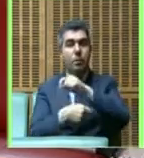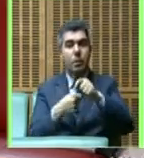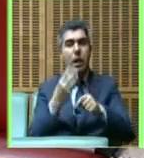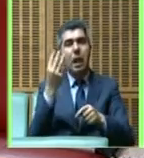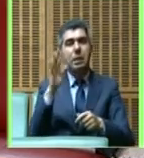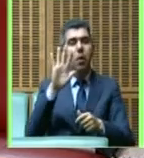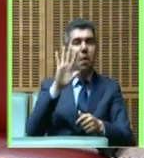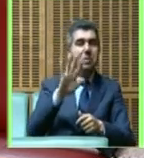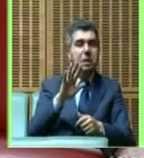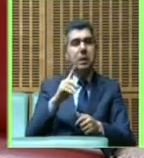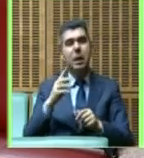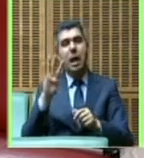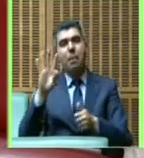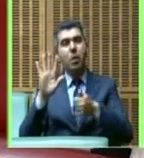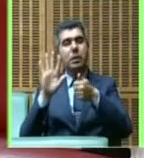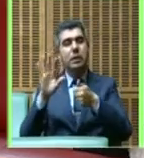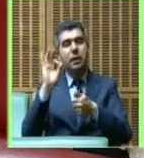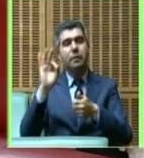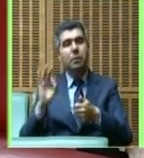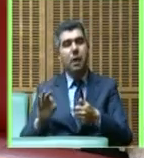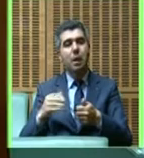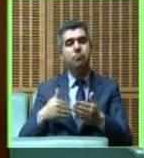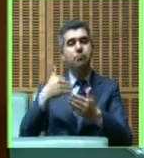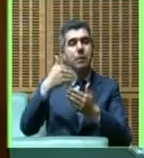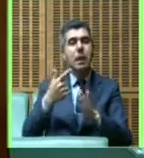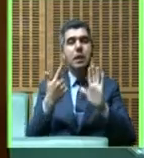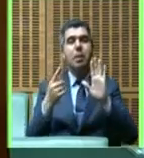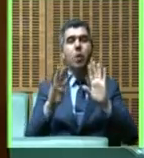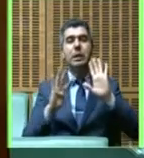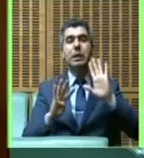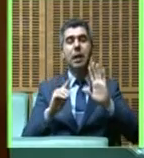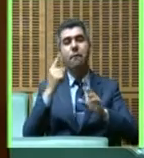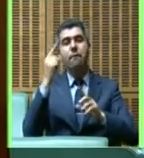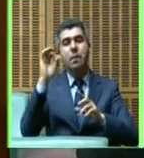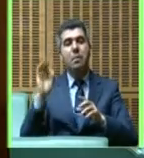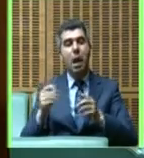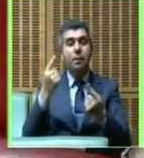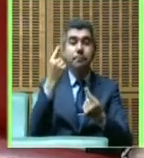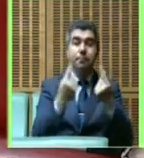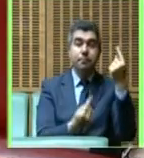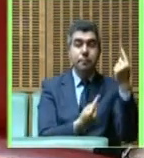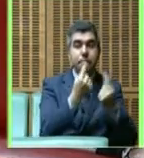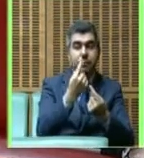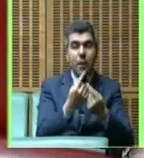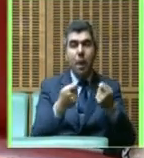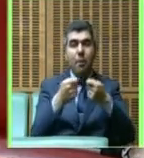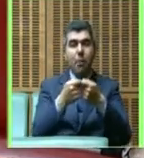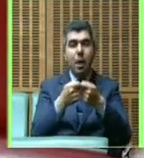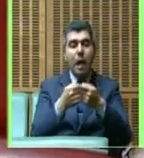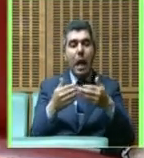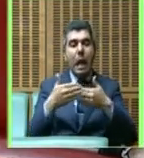% و 54% وتتمشي حتى الـ 97% 98% لا هذا الأساس في إطار المقاربة